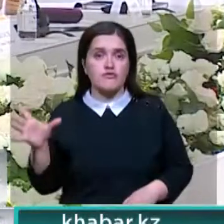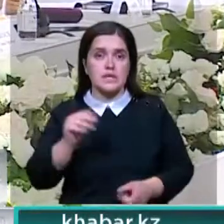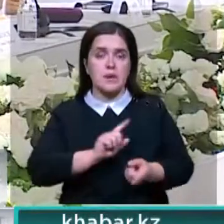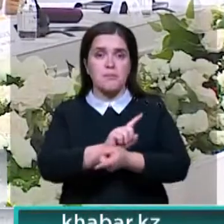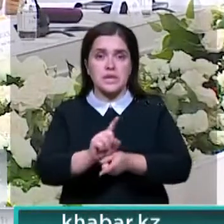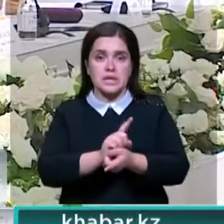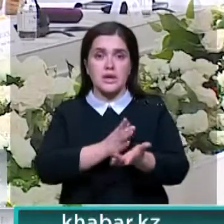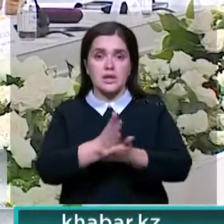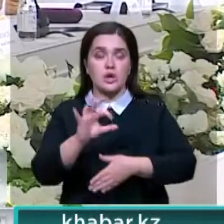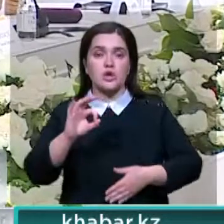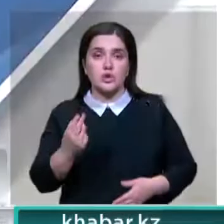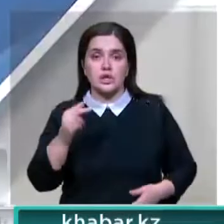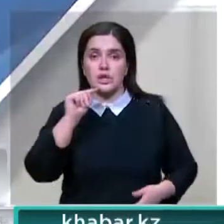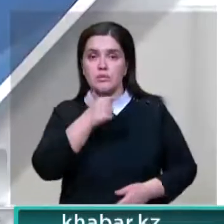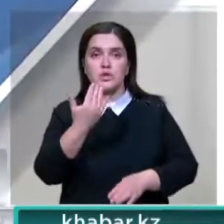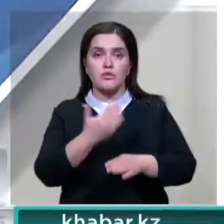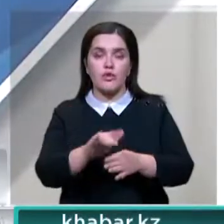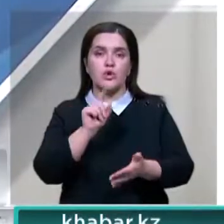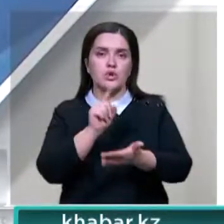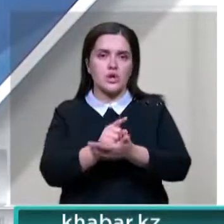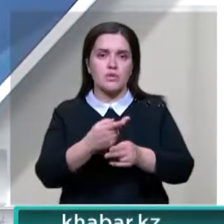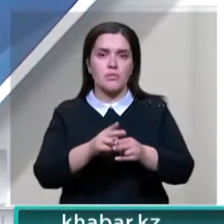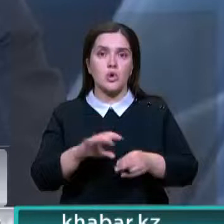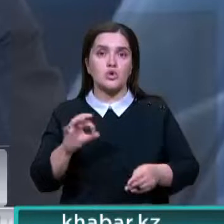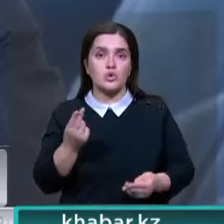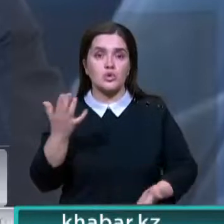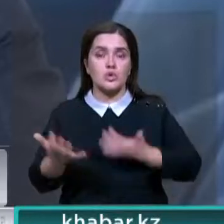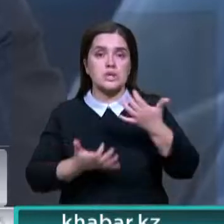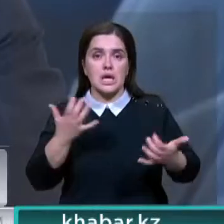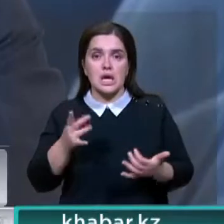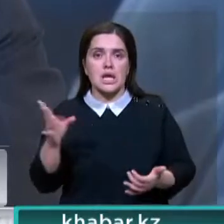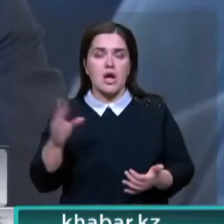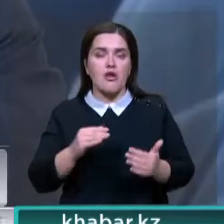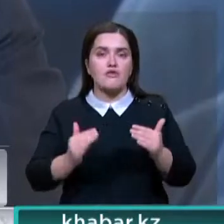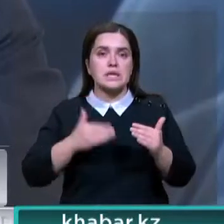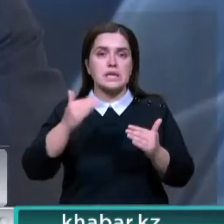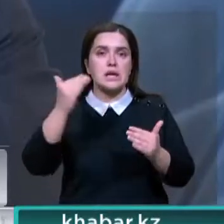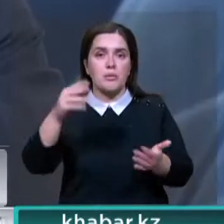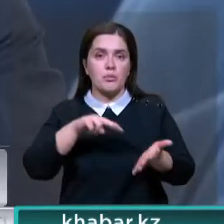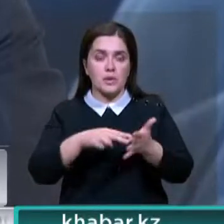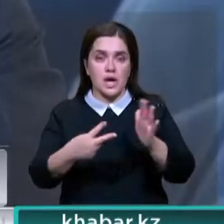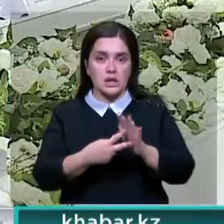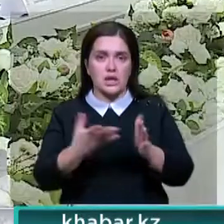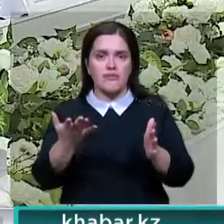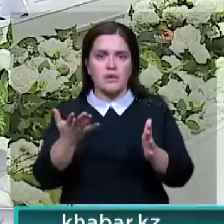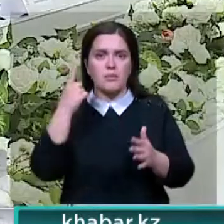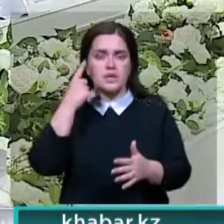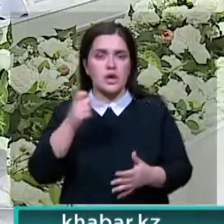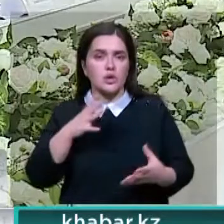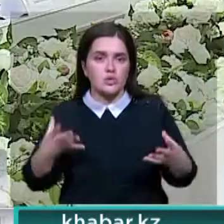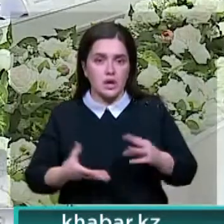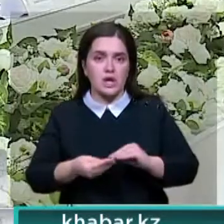все преобразования в политической и социально-экономической сферах должны сопровождаться социсследованиями на всех этапах. Планирование,